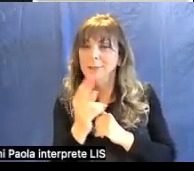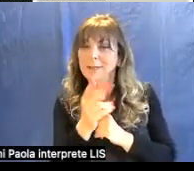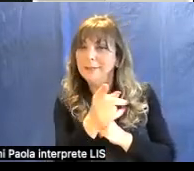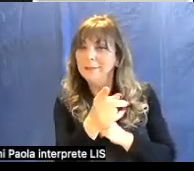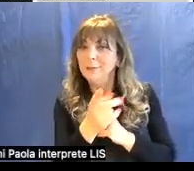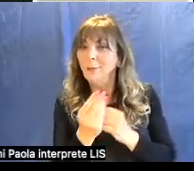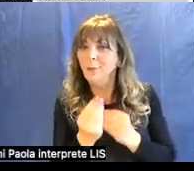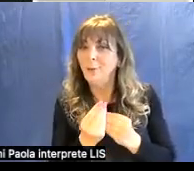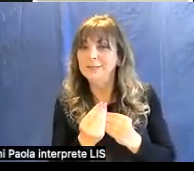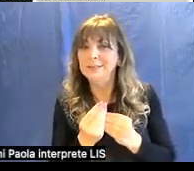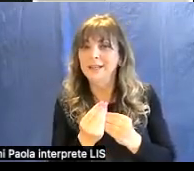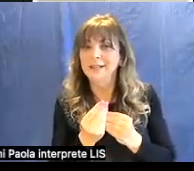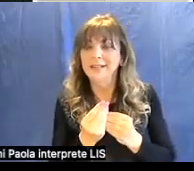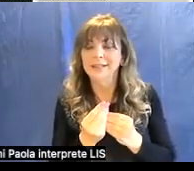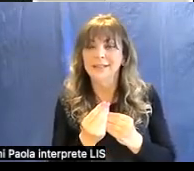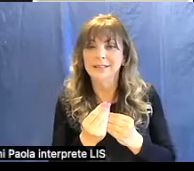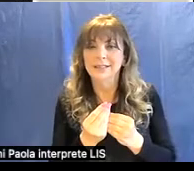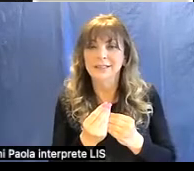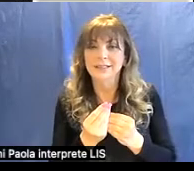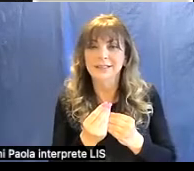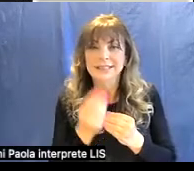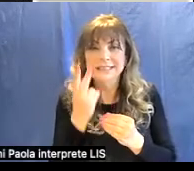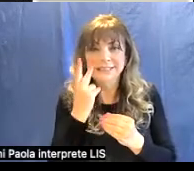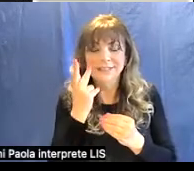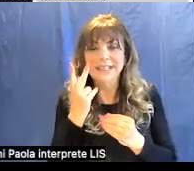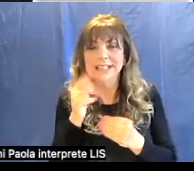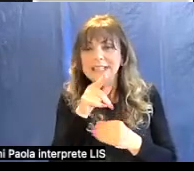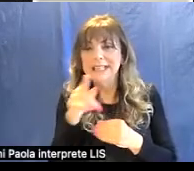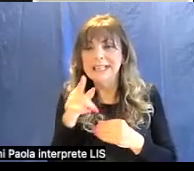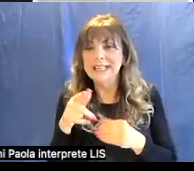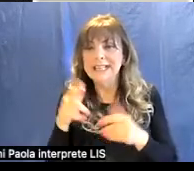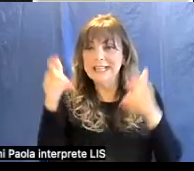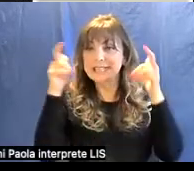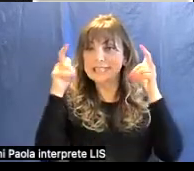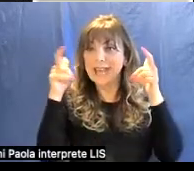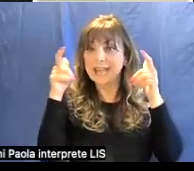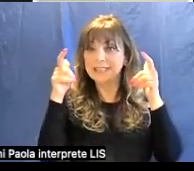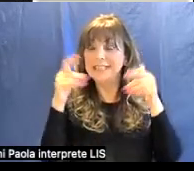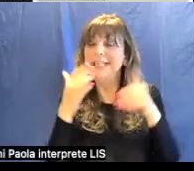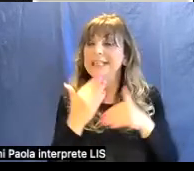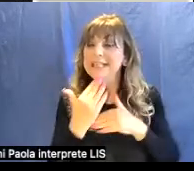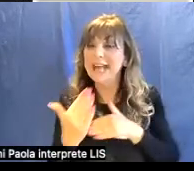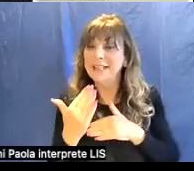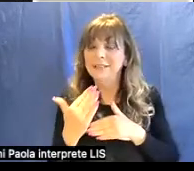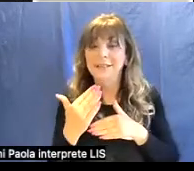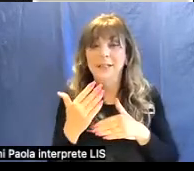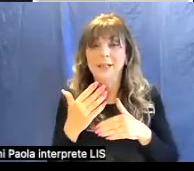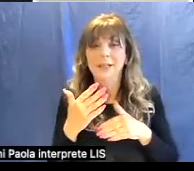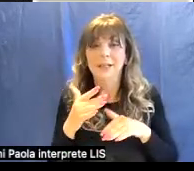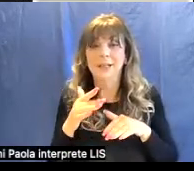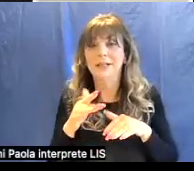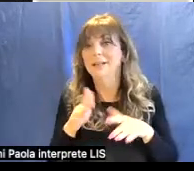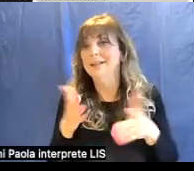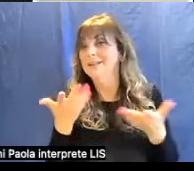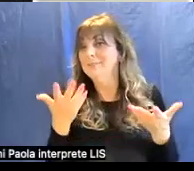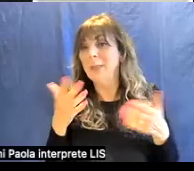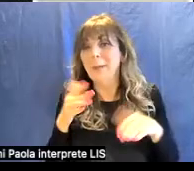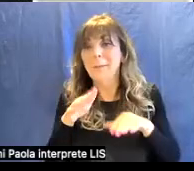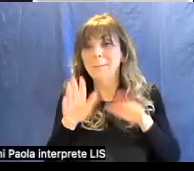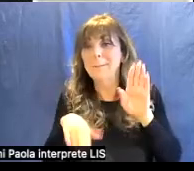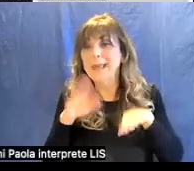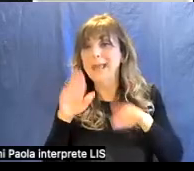rappresentare tutti quanti questi santi a piedi scalzi nel prato qualche cosa che vi dovrebbe ricordare